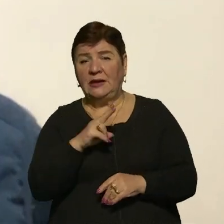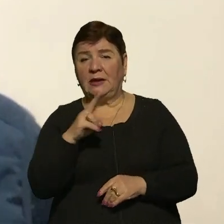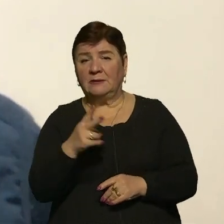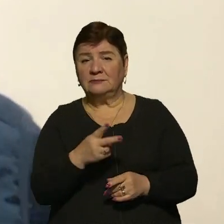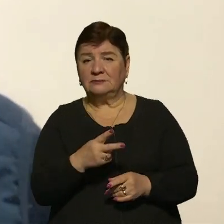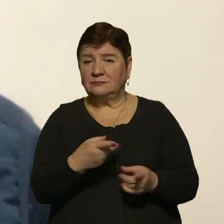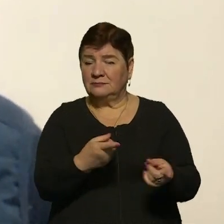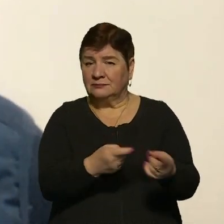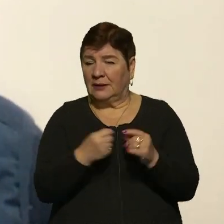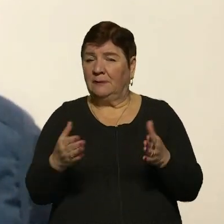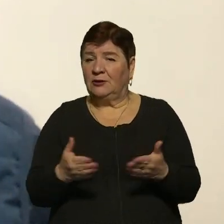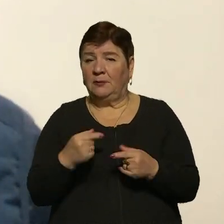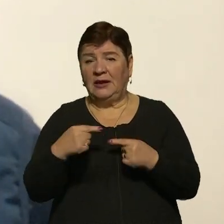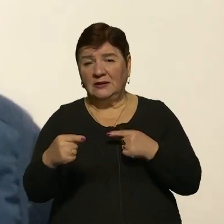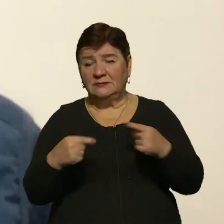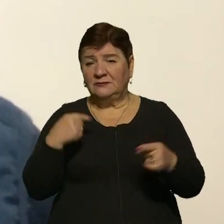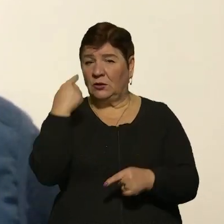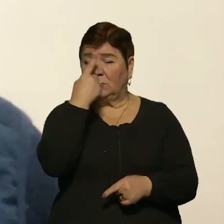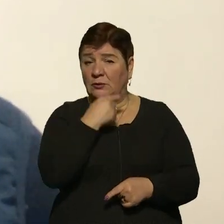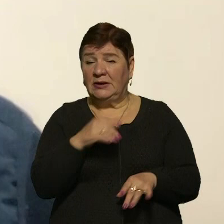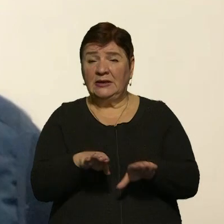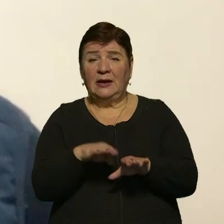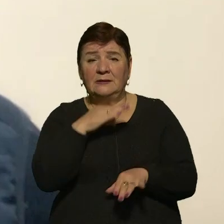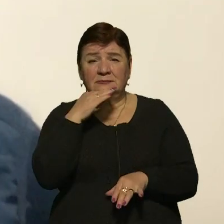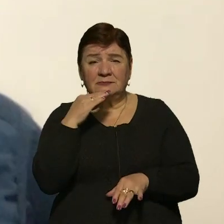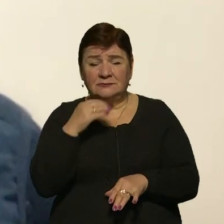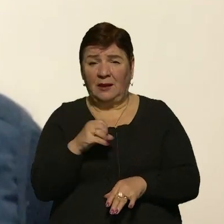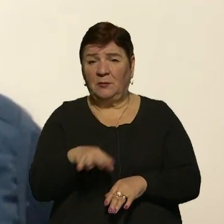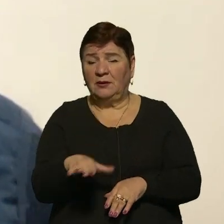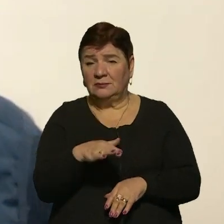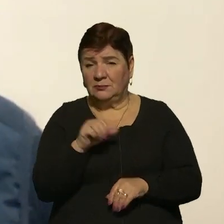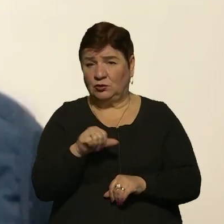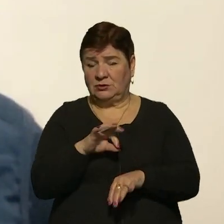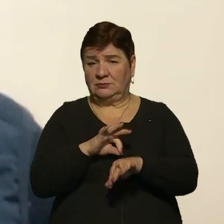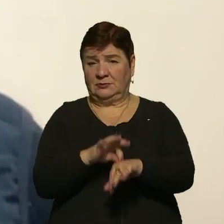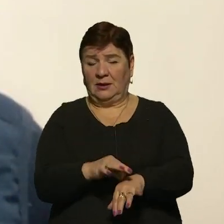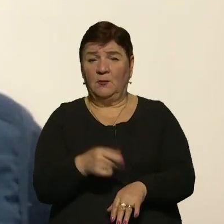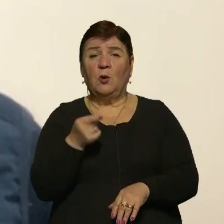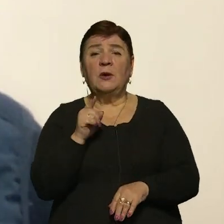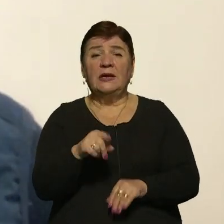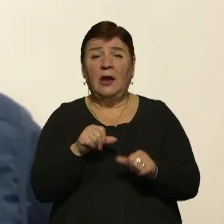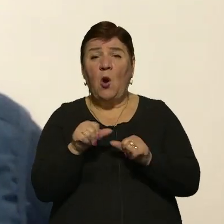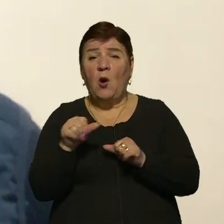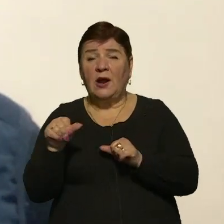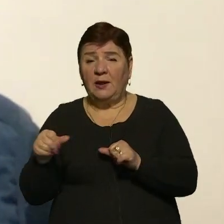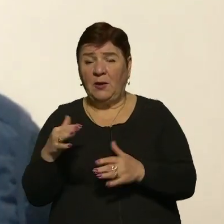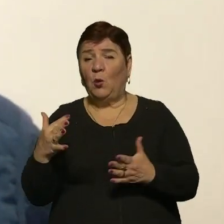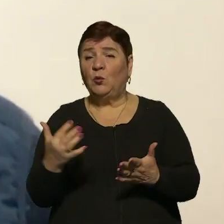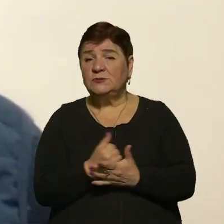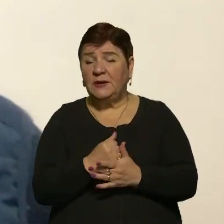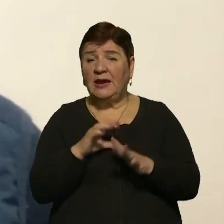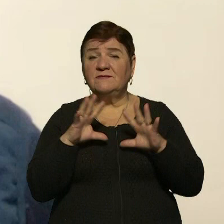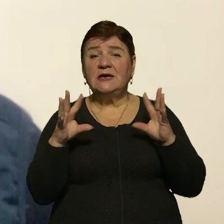чином заволодіти підтримкою тої чи іншої особи. І таких прикладів можна і по Європі ще багато привести. Попри ці окремі локальні успіхи,